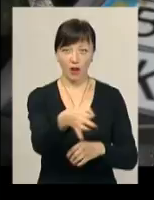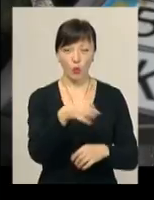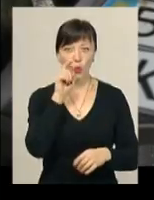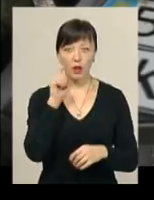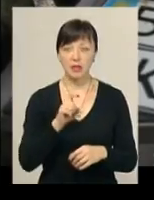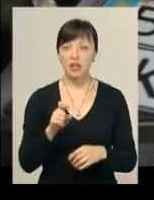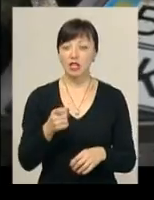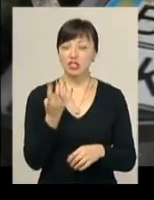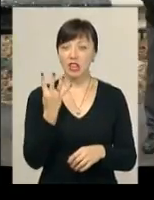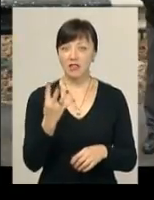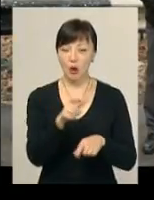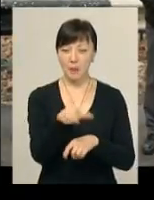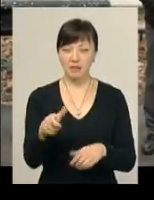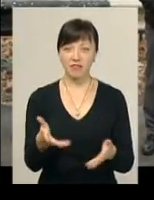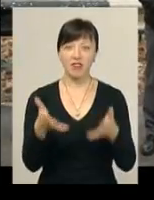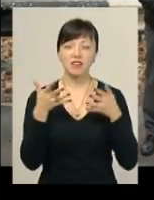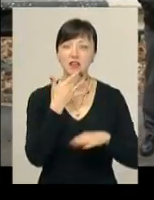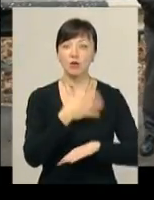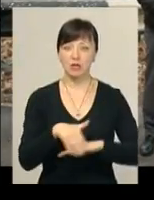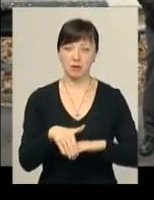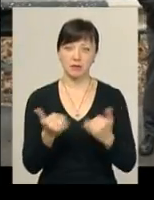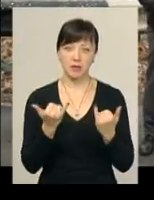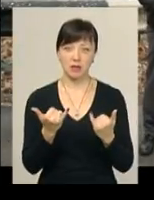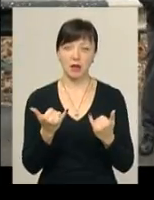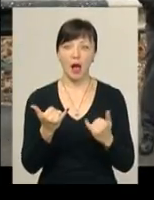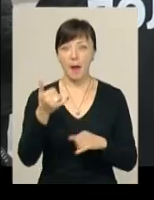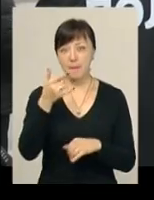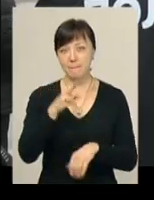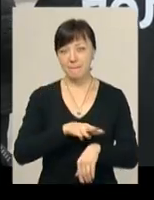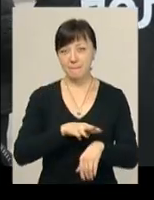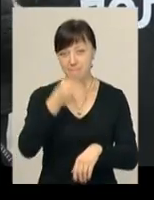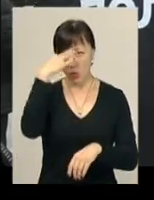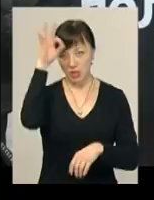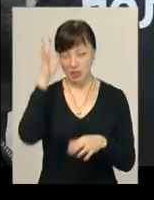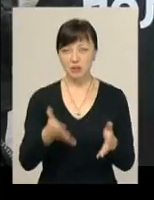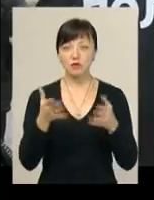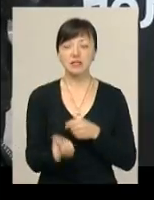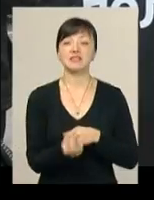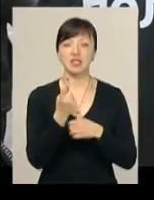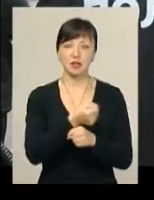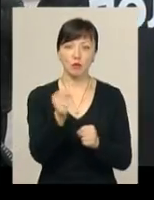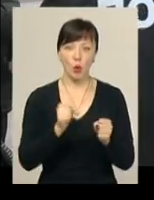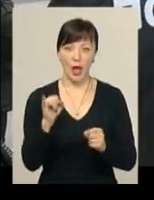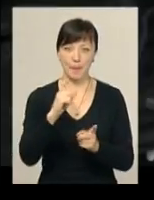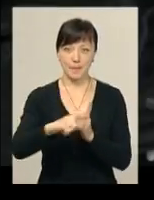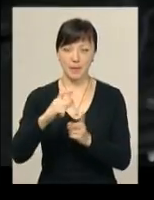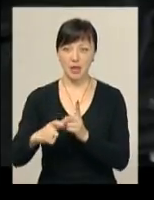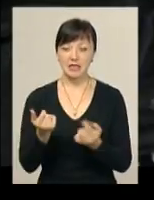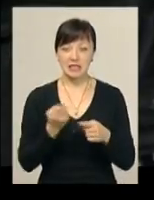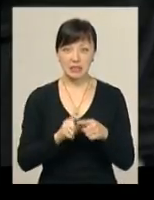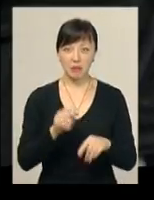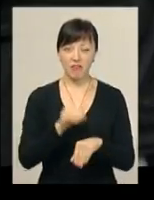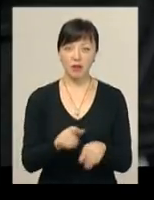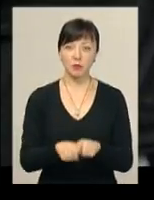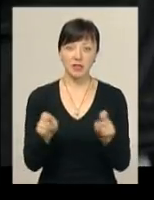Четверо пасажирів джипу виявилися іноземцями. Наразі правоохоронці з'ясовують походження зброї та боєприпасів. За даним фактом,